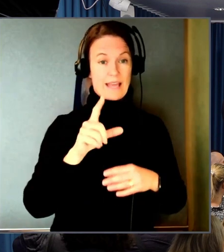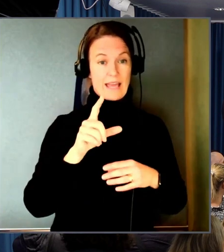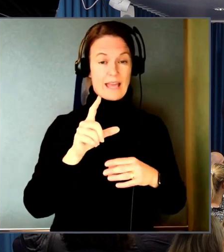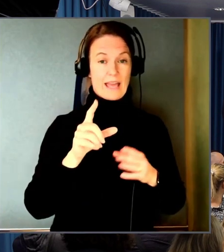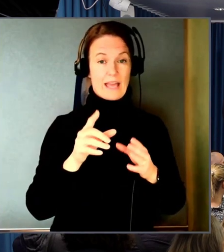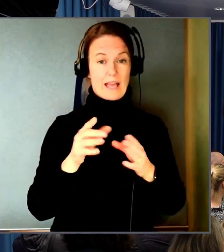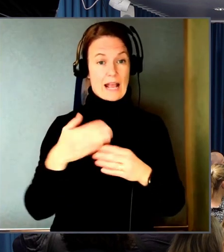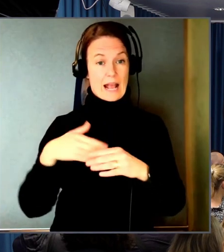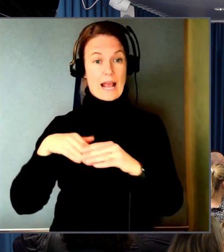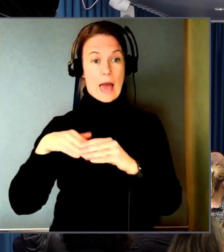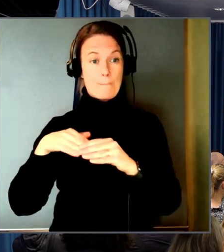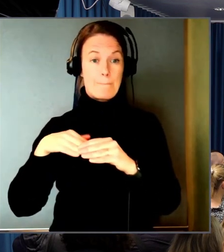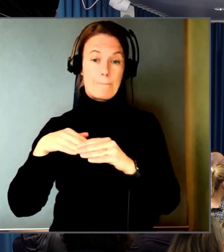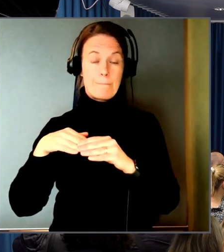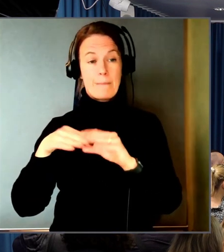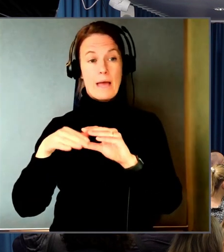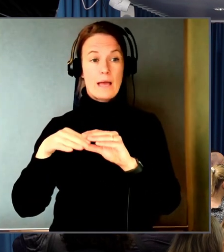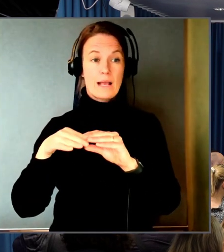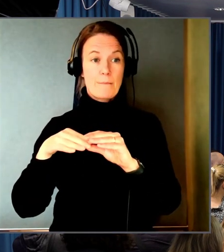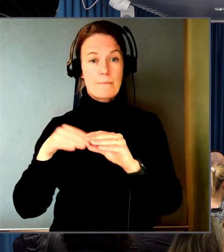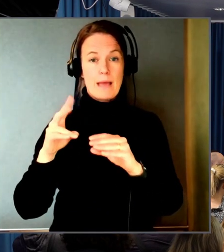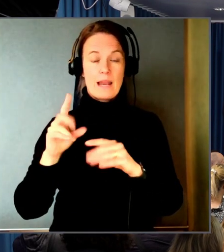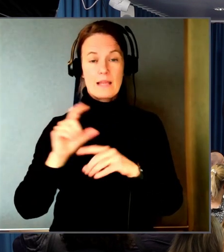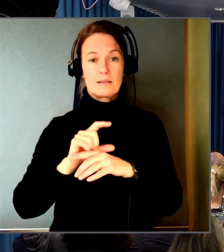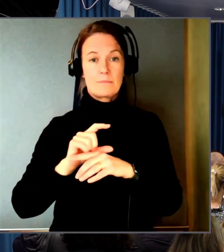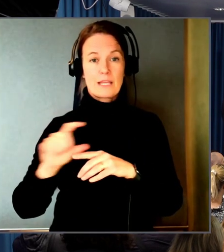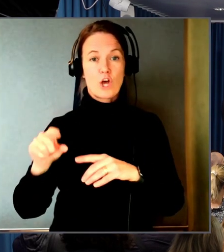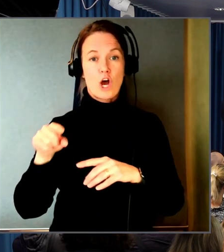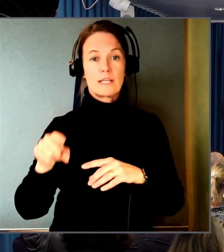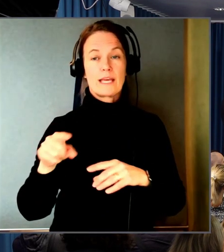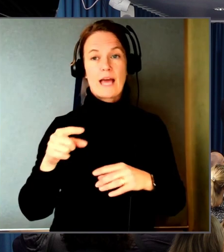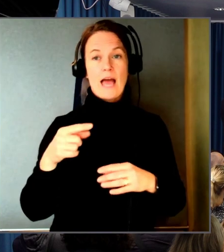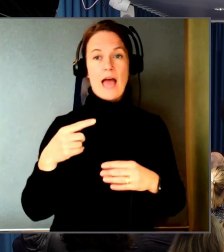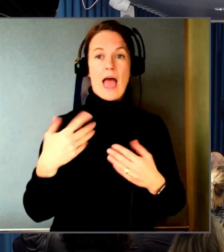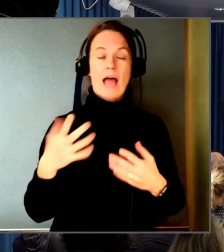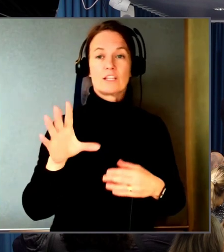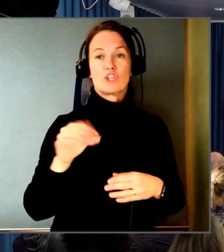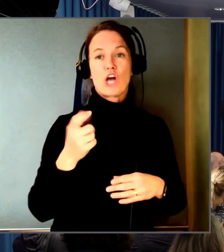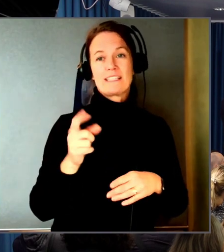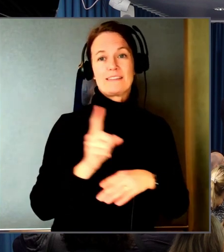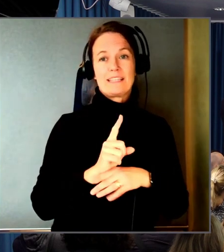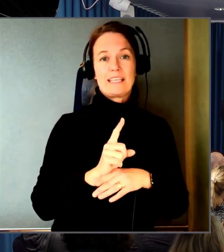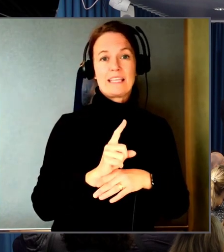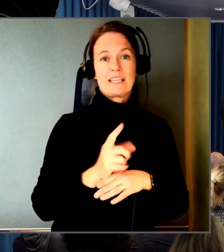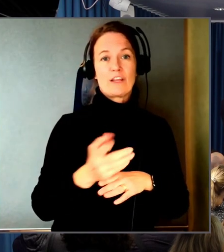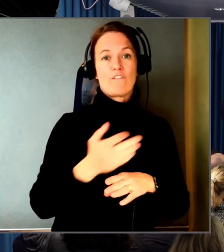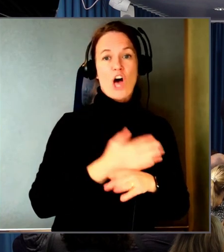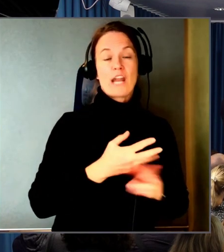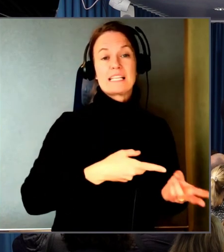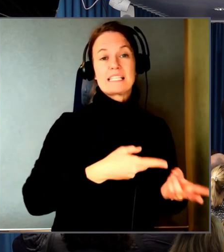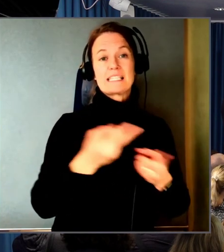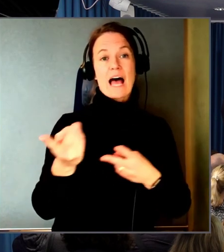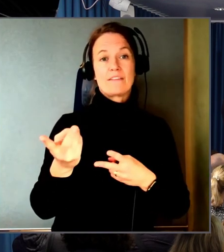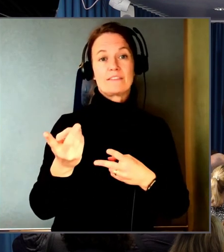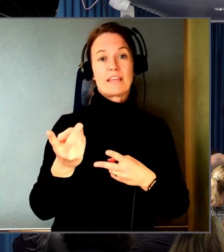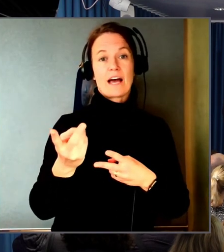utgöra. Det är att det kommer att ta lite tid innan standarderna är på plats. Men